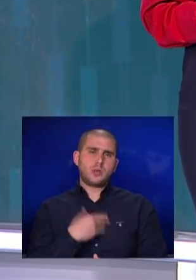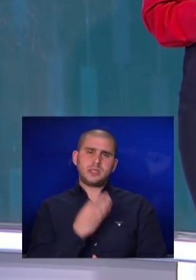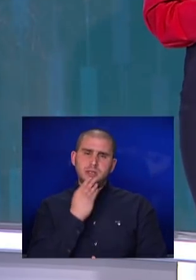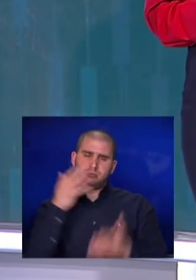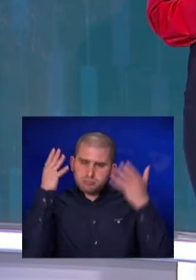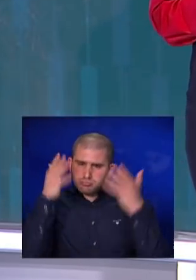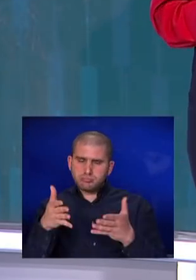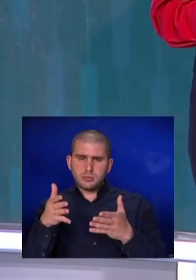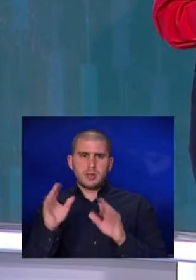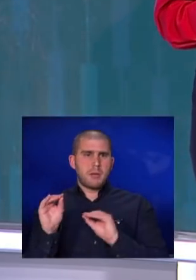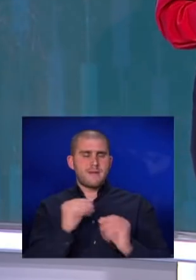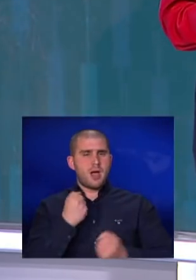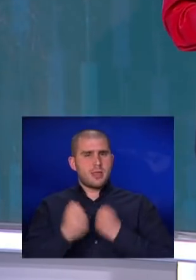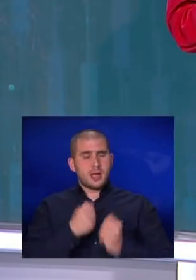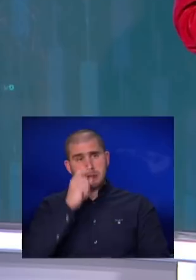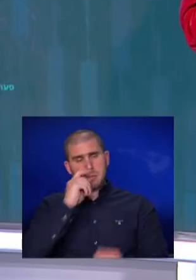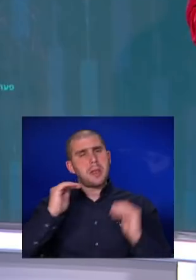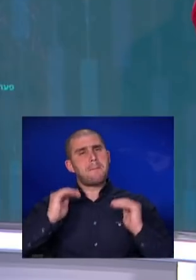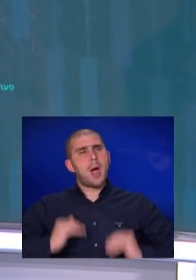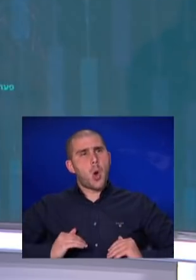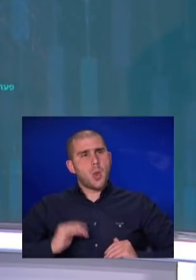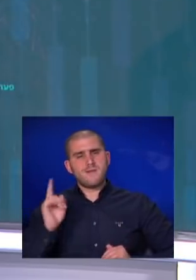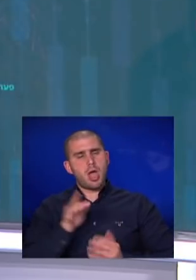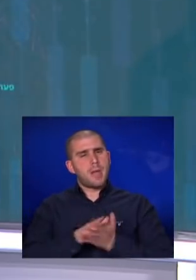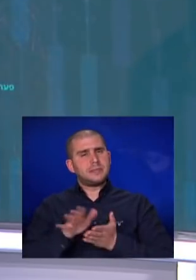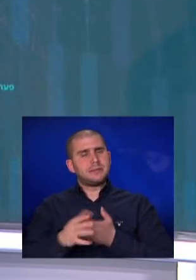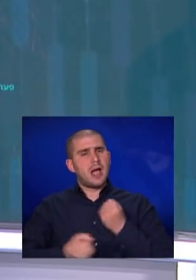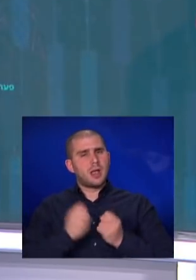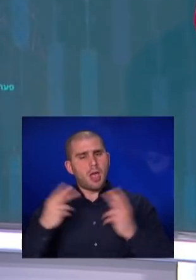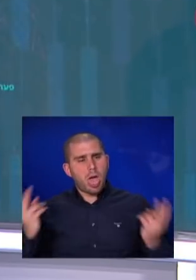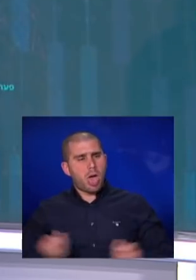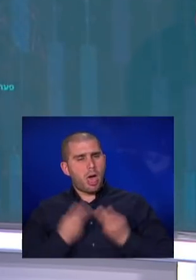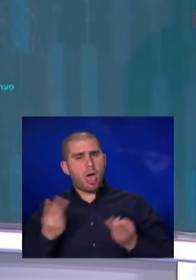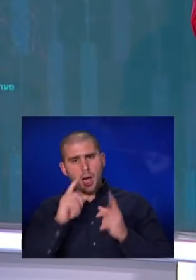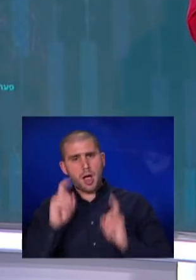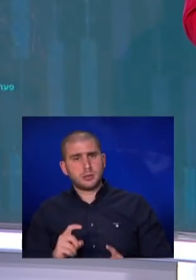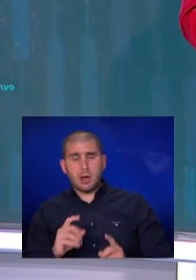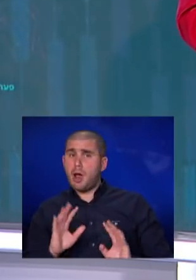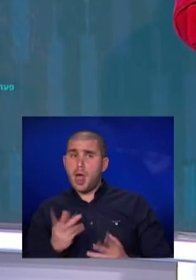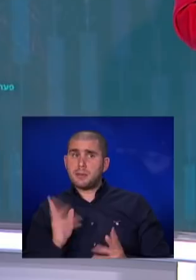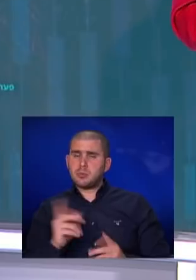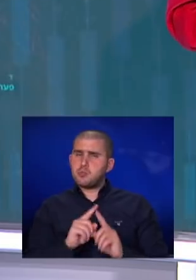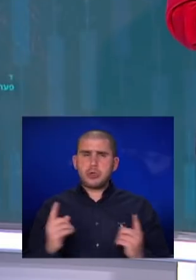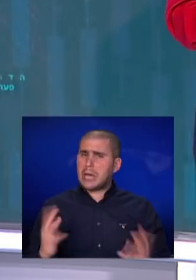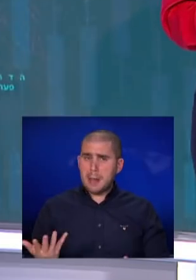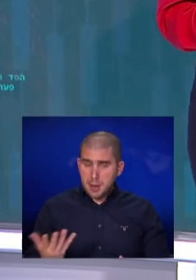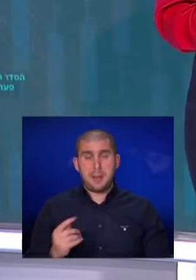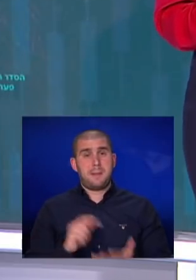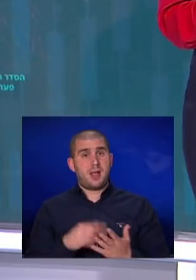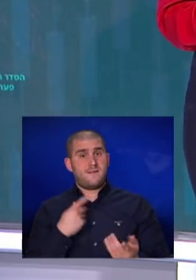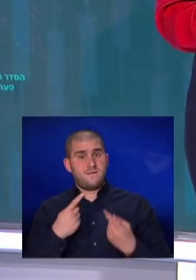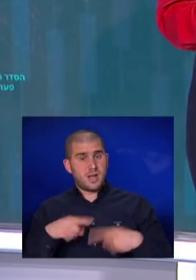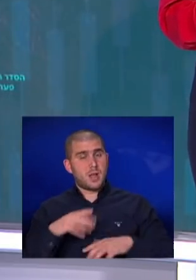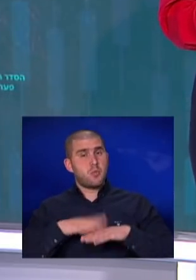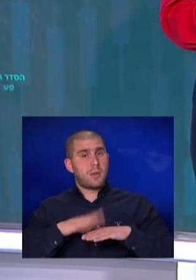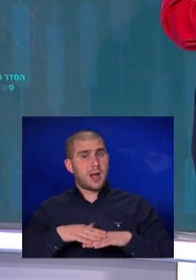תתמקד במעבר לאנרגיות מזהמות פחות, ולא תבזבז אנרגיה על חיפושי גז. למה זה כל כך מוזר? כי ועדת מומחים